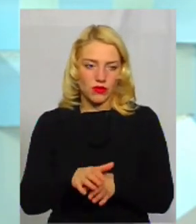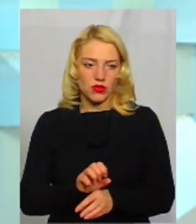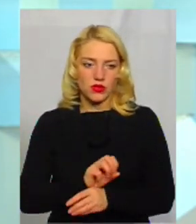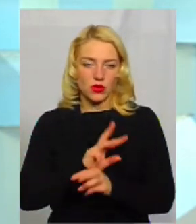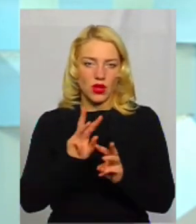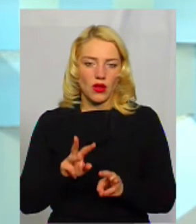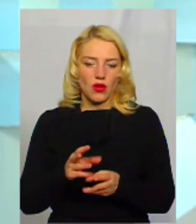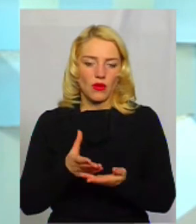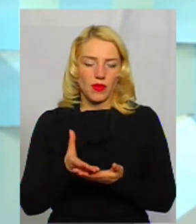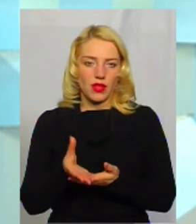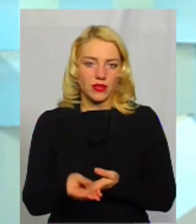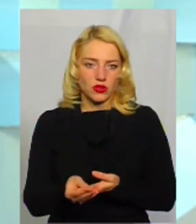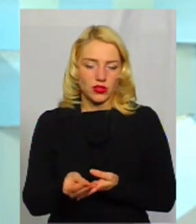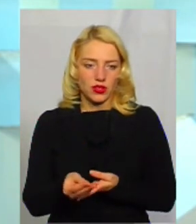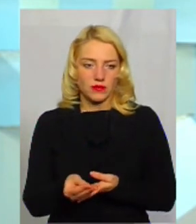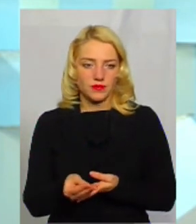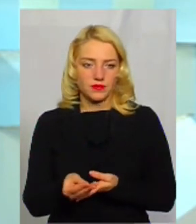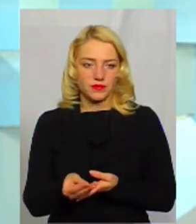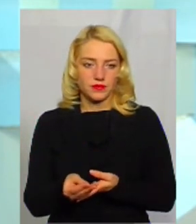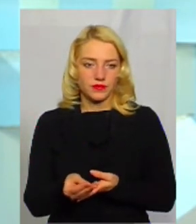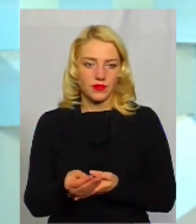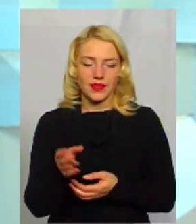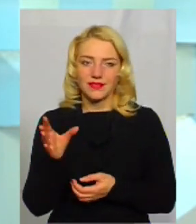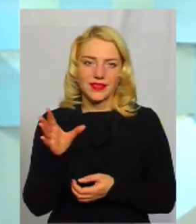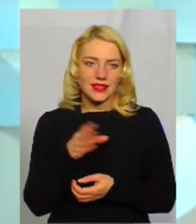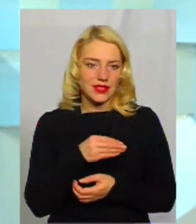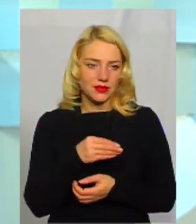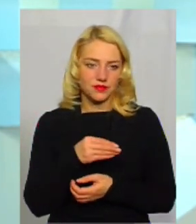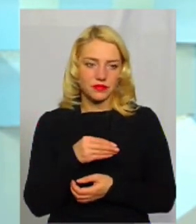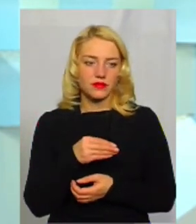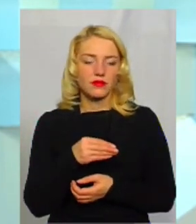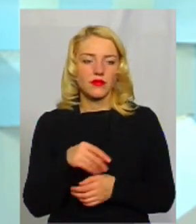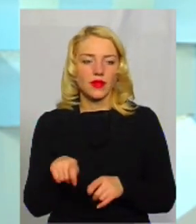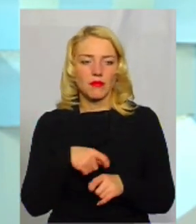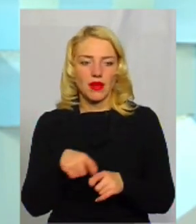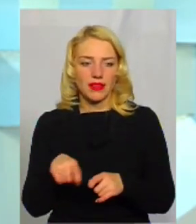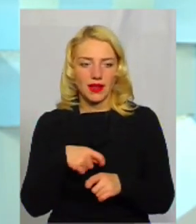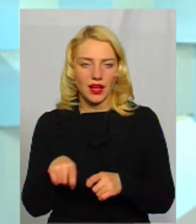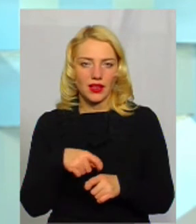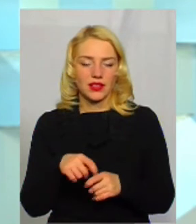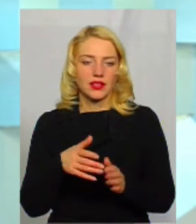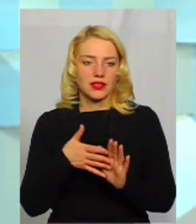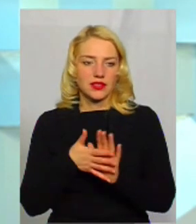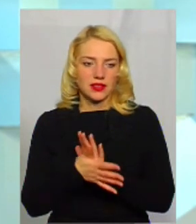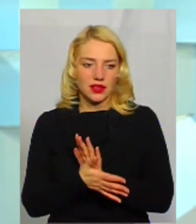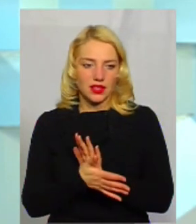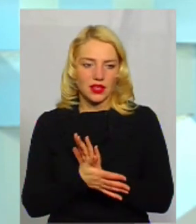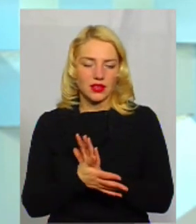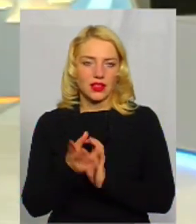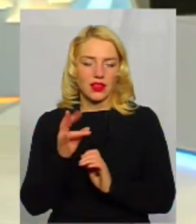оплачує всі матеріальні затрати, в тому числі